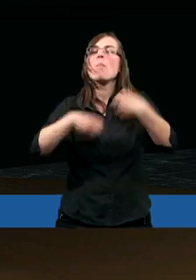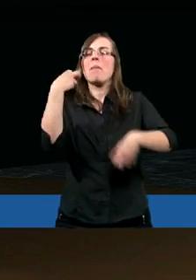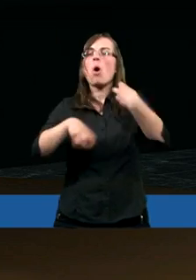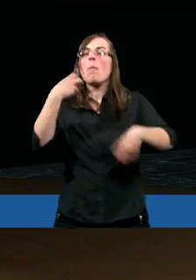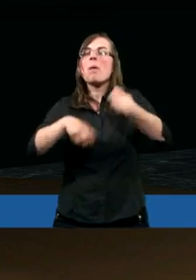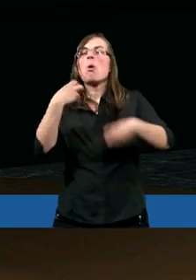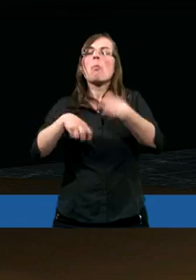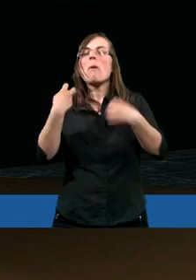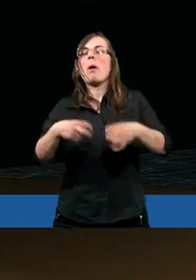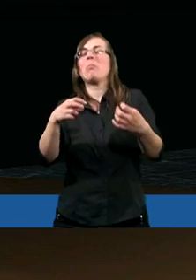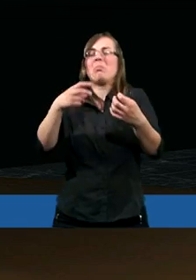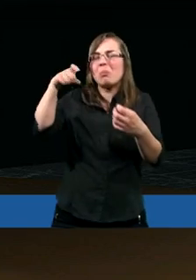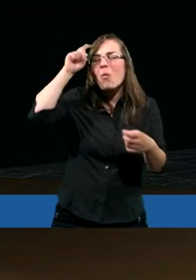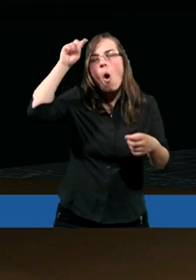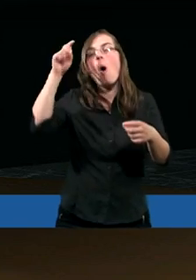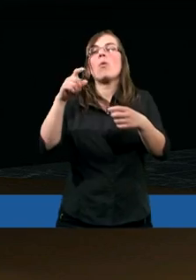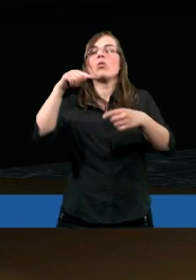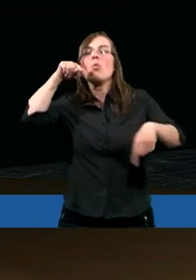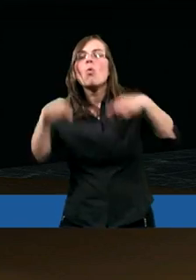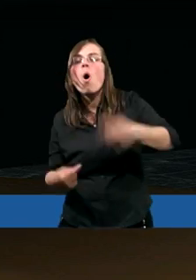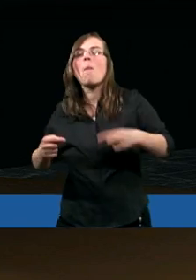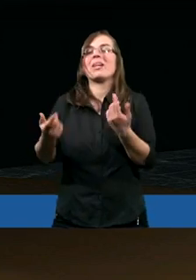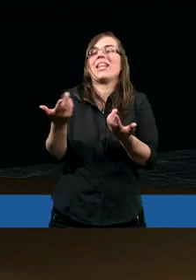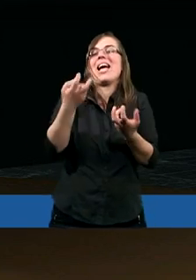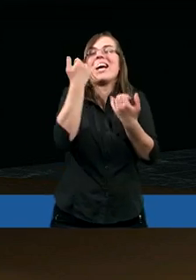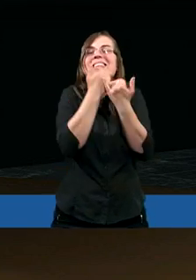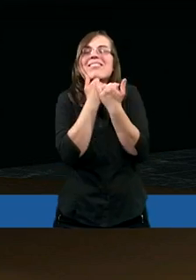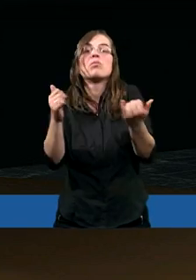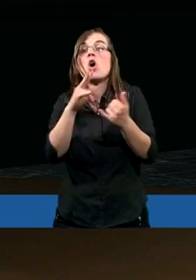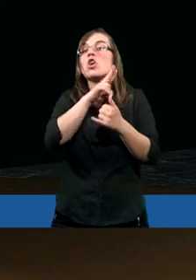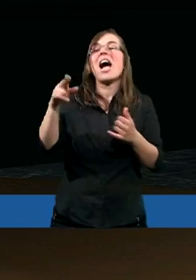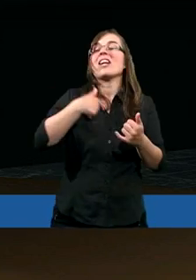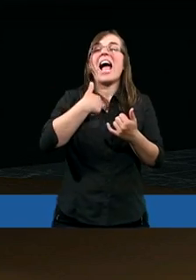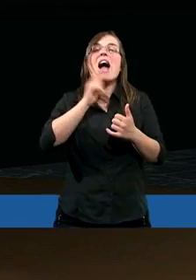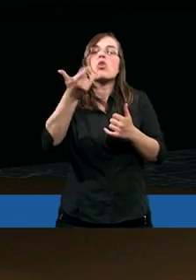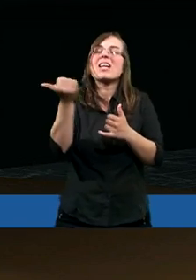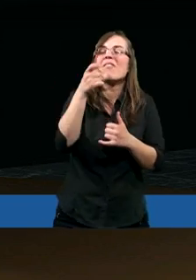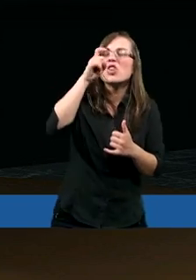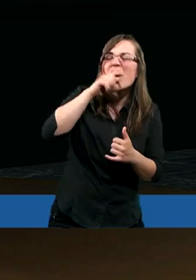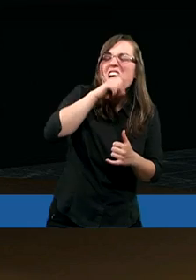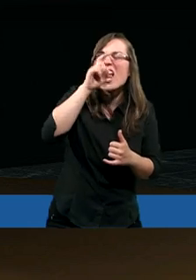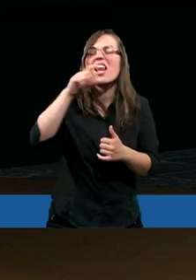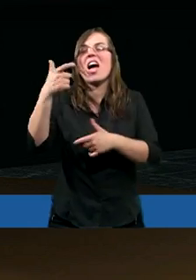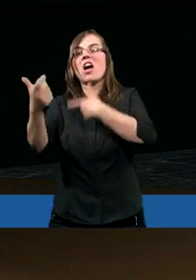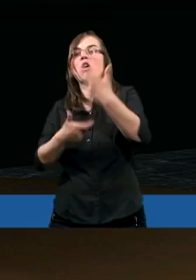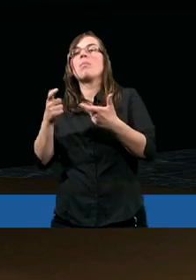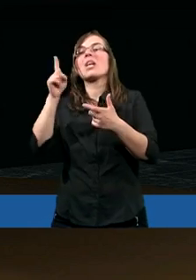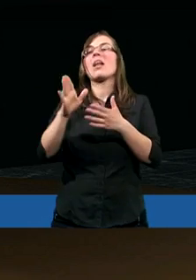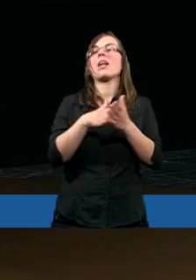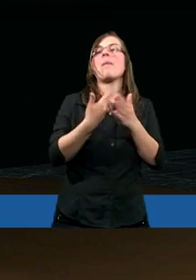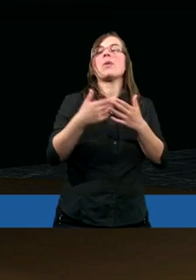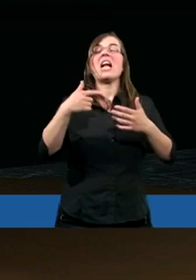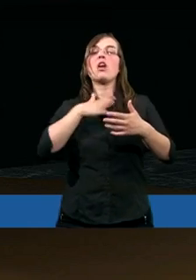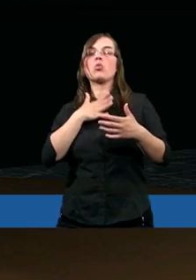życiu nie wyszło, kiedy noga mi się potchnęła, kiedy zrobiłem inaczej niż powinienem. Wtedy było takie badanie